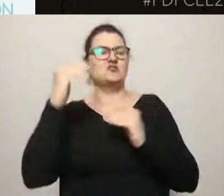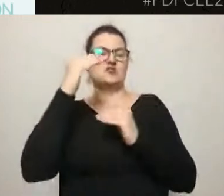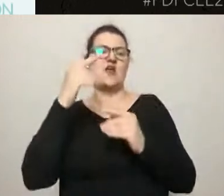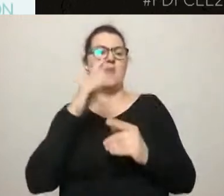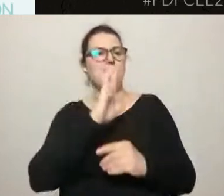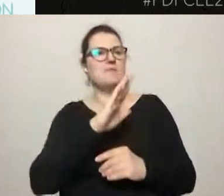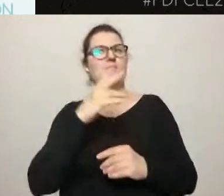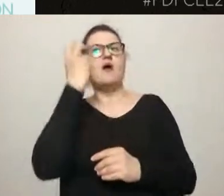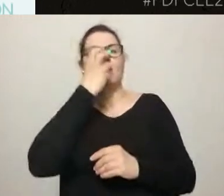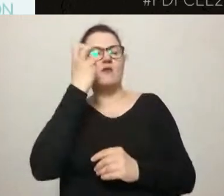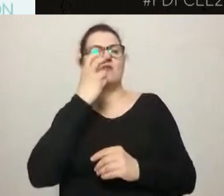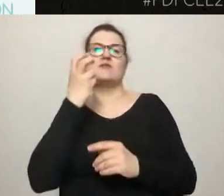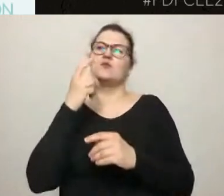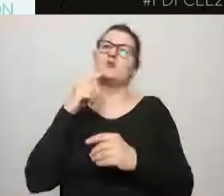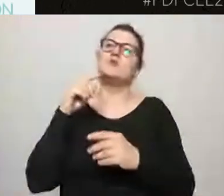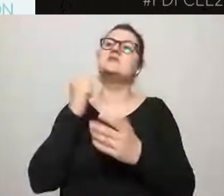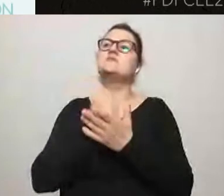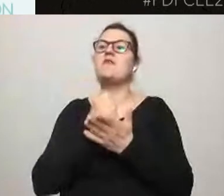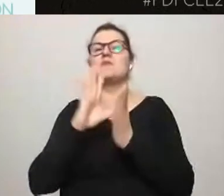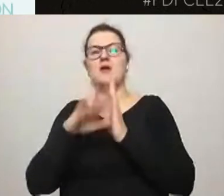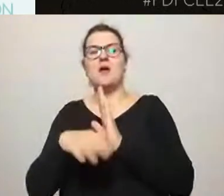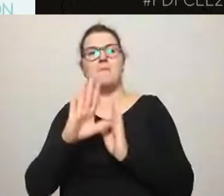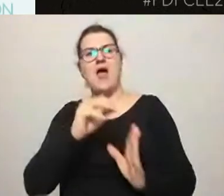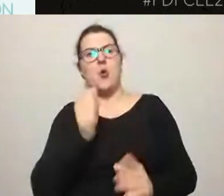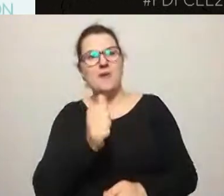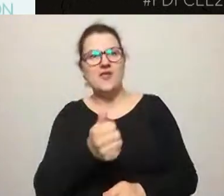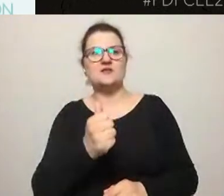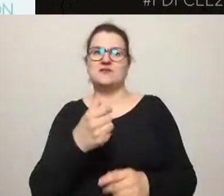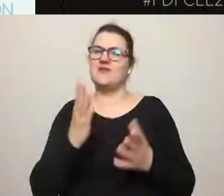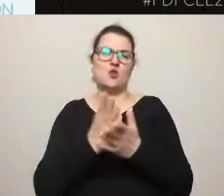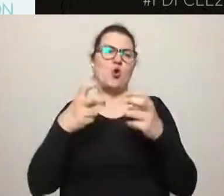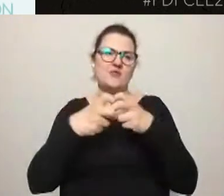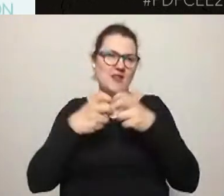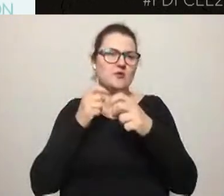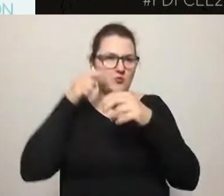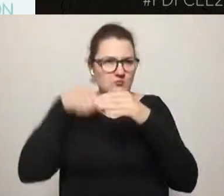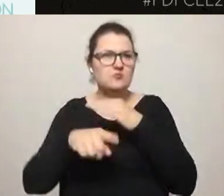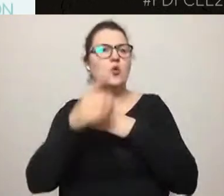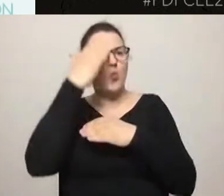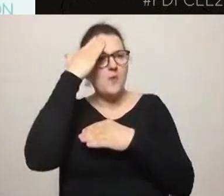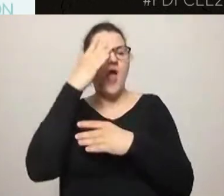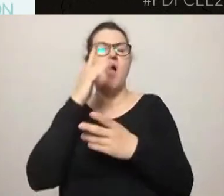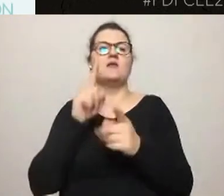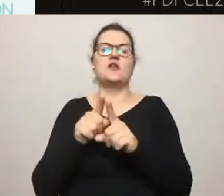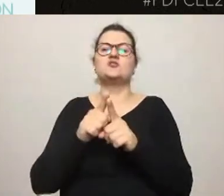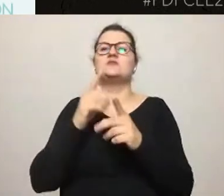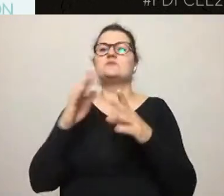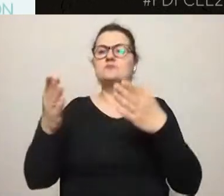tylko internetowe, ale również kompetencje do zapoznania się z planem i generalnie bardziej